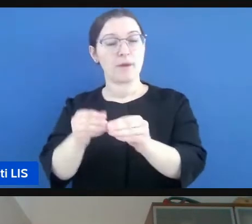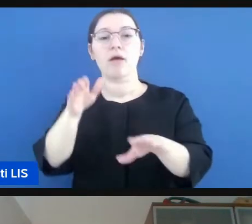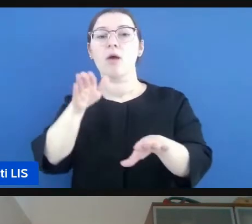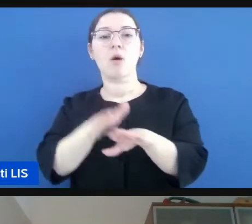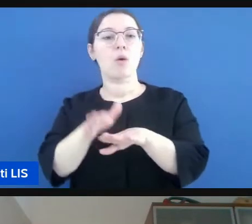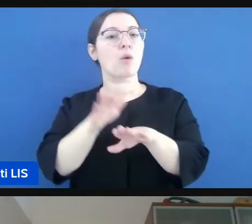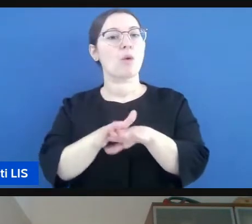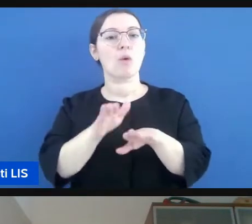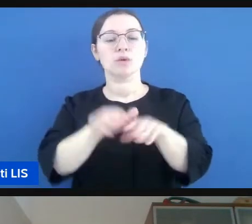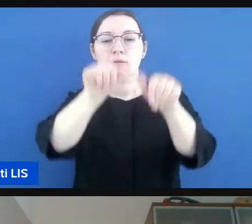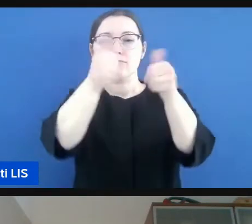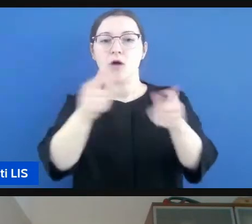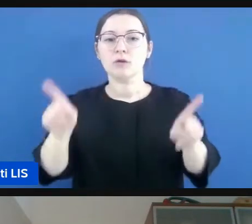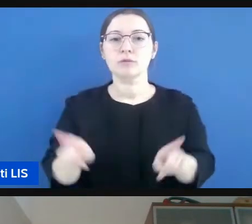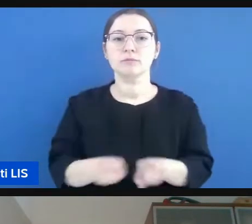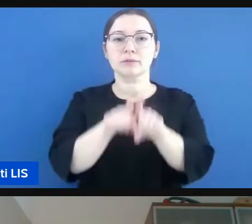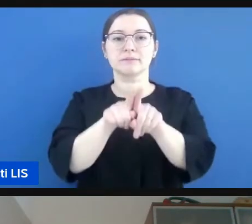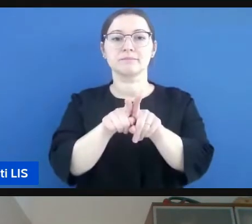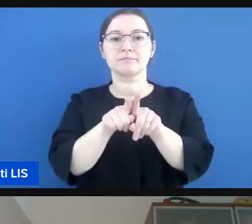accorgimenti